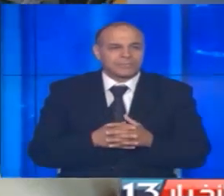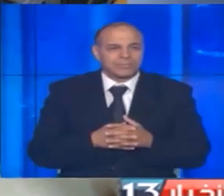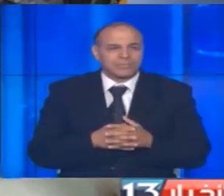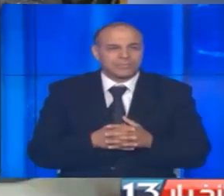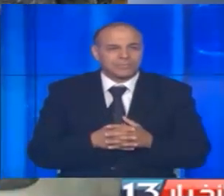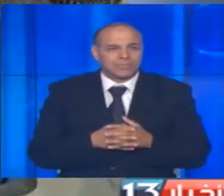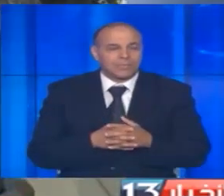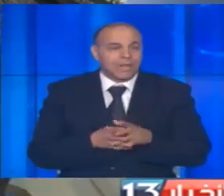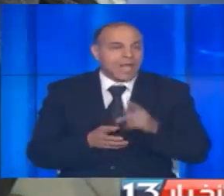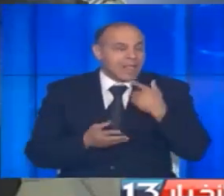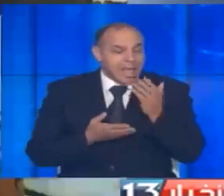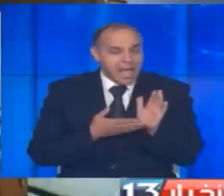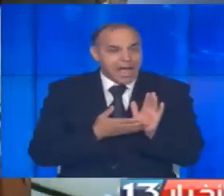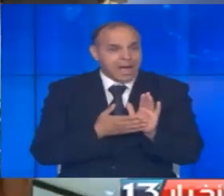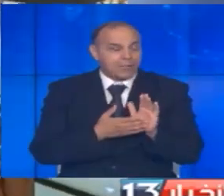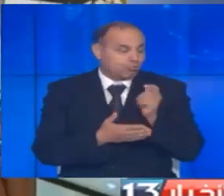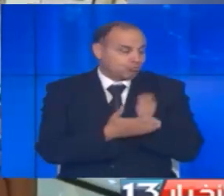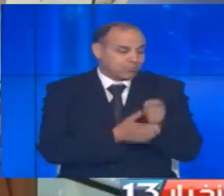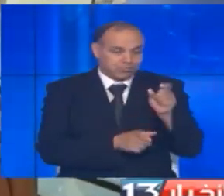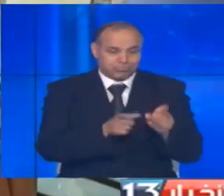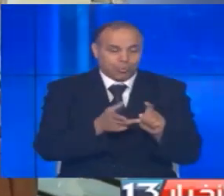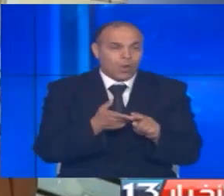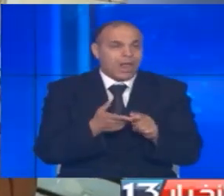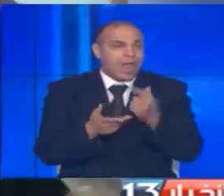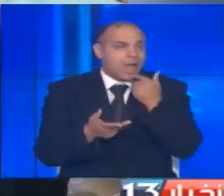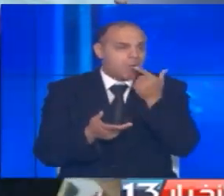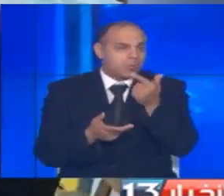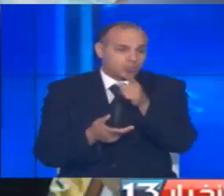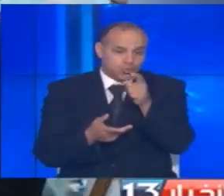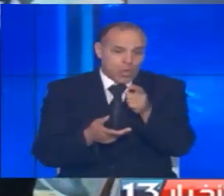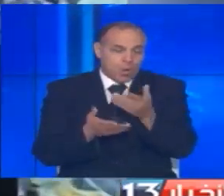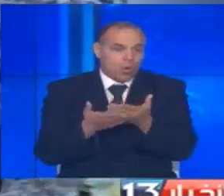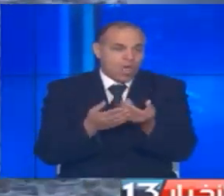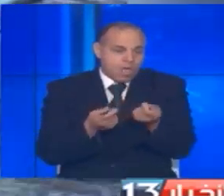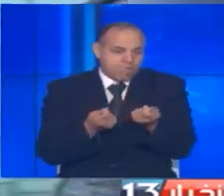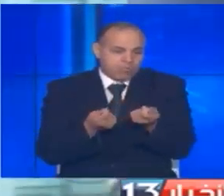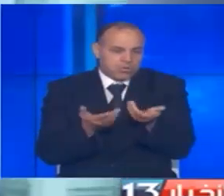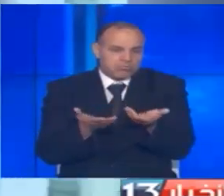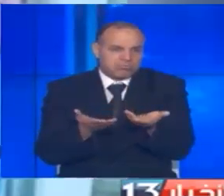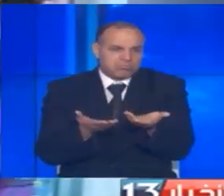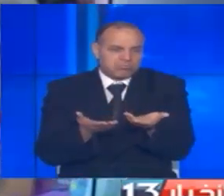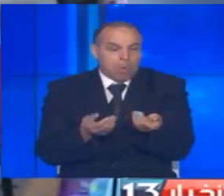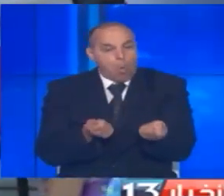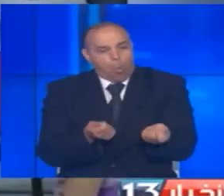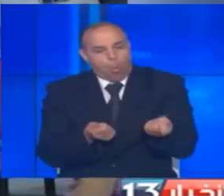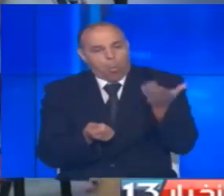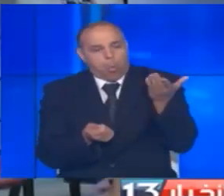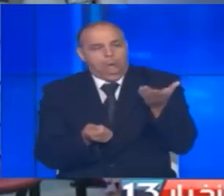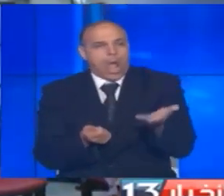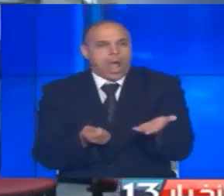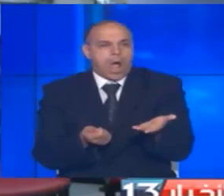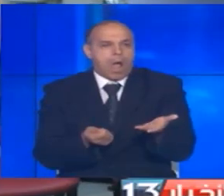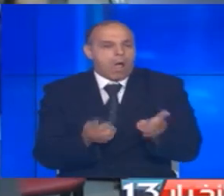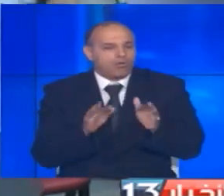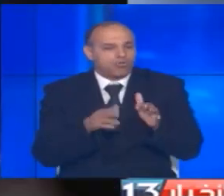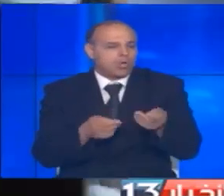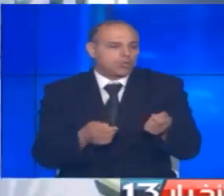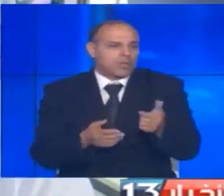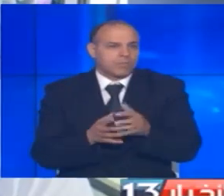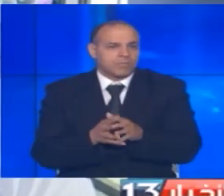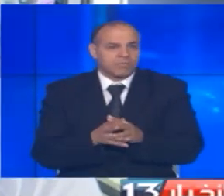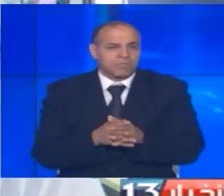وفق عدد من المستهلكين ممن تحدثنا إليهم فإن الأسعار تعتبر مرتفعة ما يفسر ضعف الإقبال